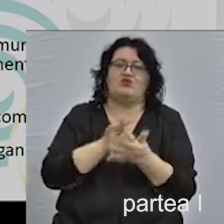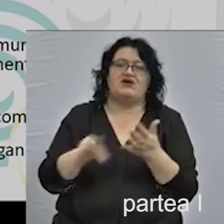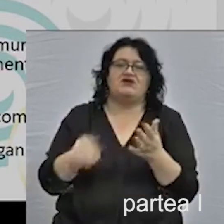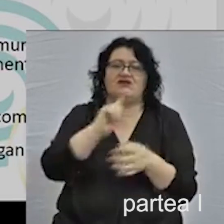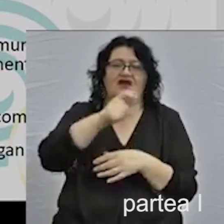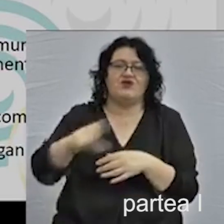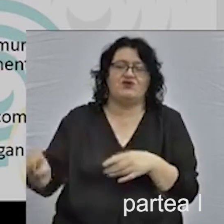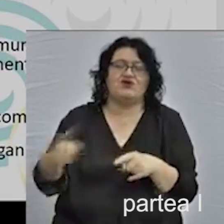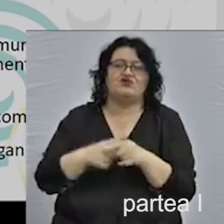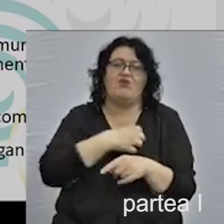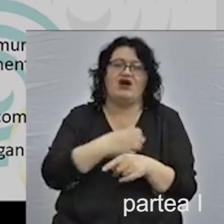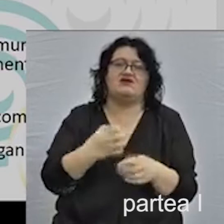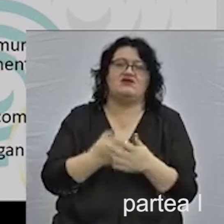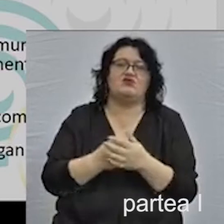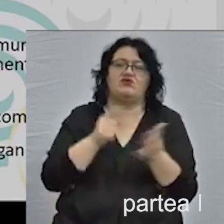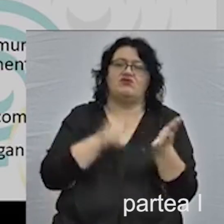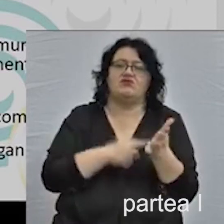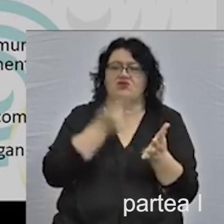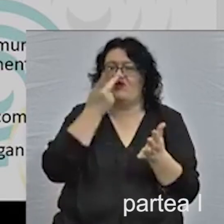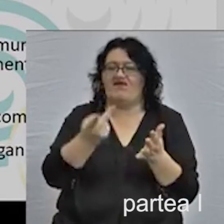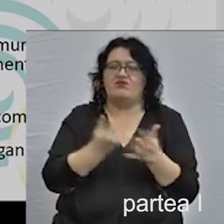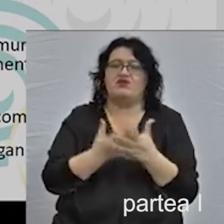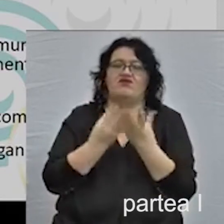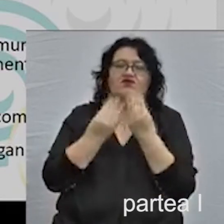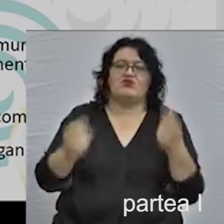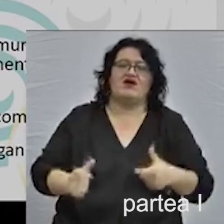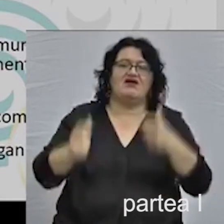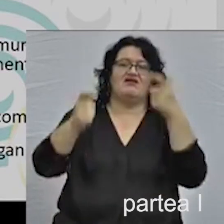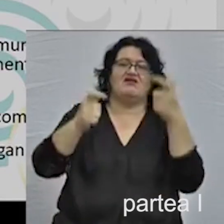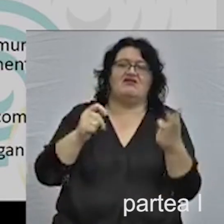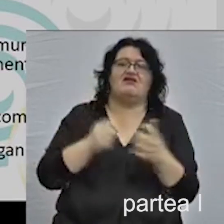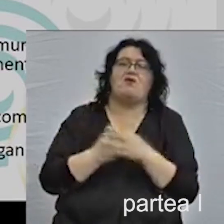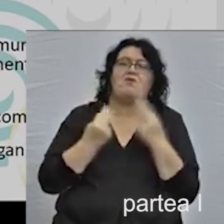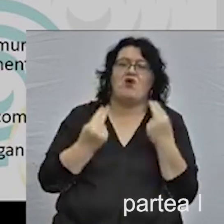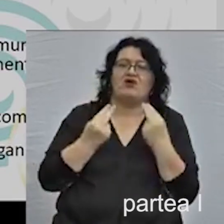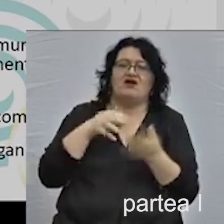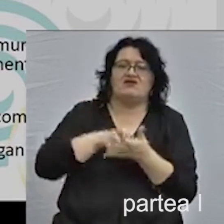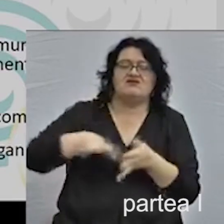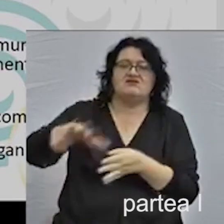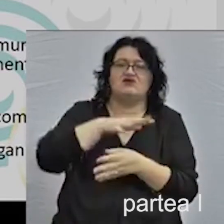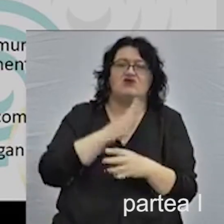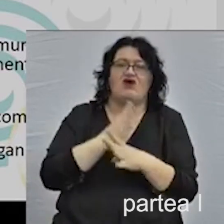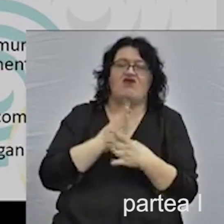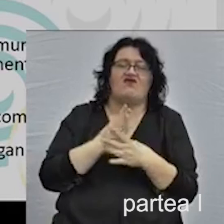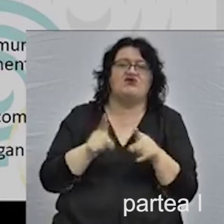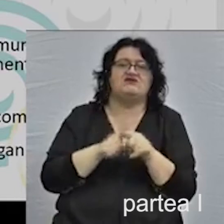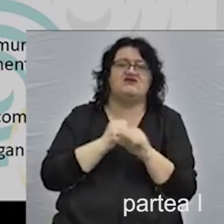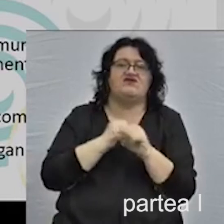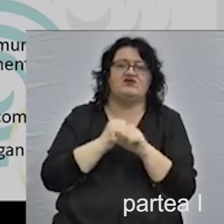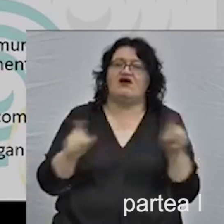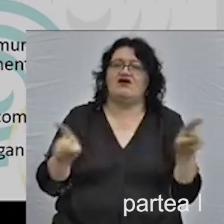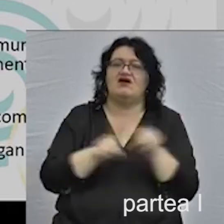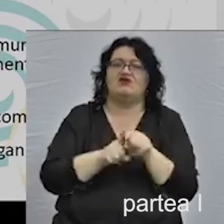dar și a patrimoniului tangibil, pentru că foarte multe clădiri marcante din această regiune au fost ridicate de